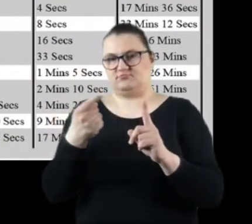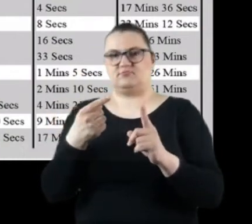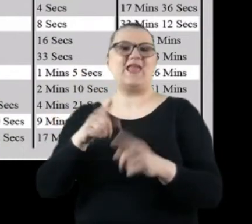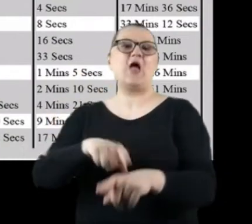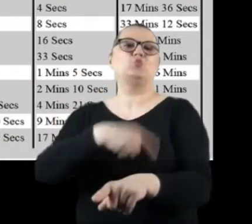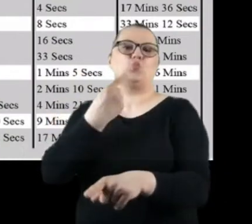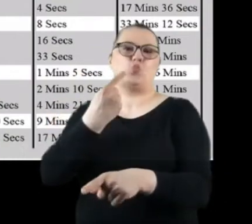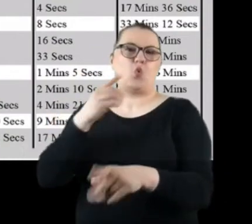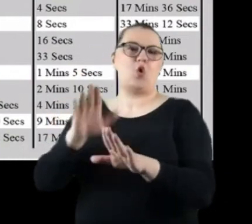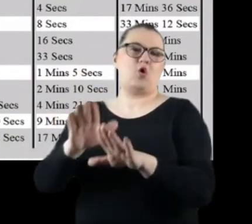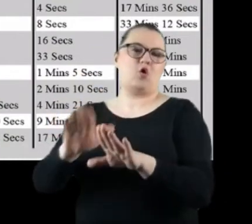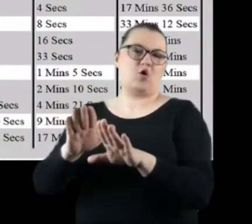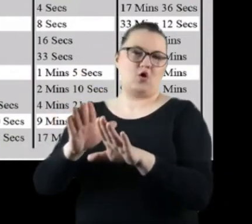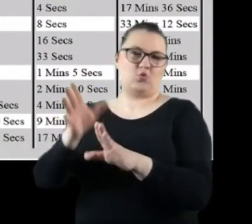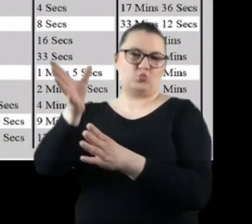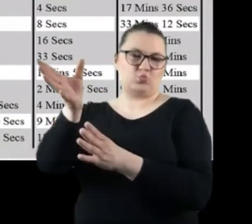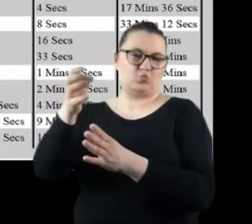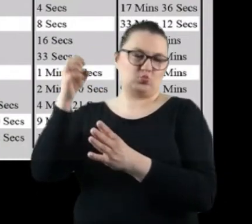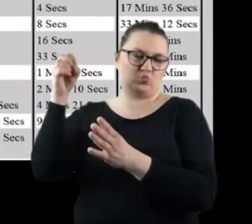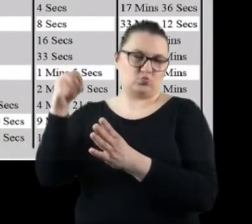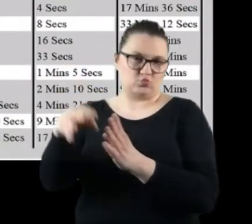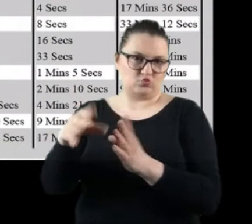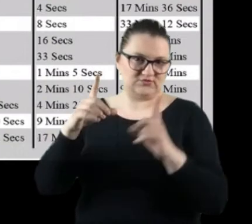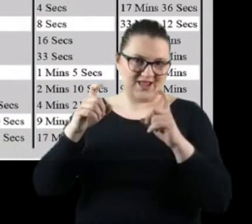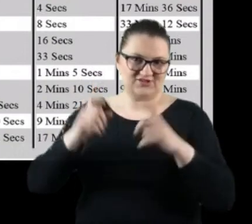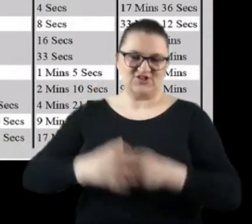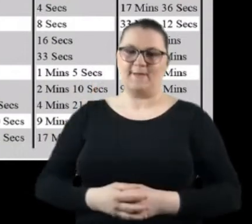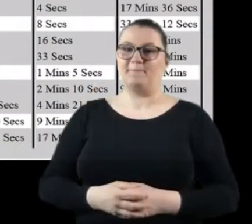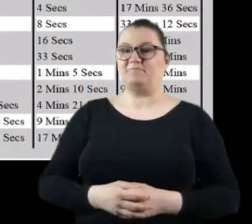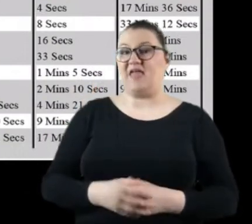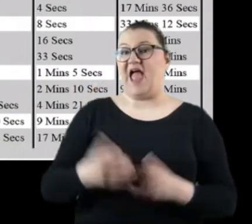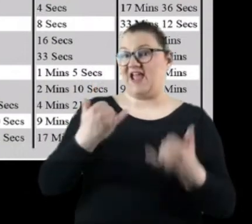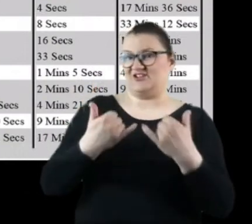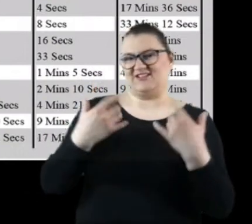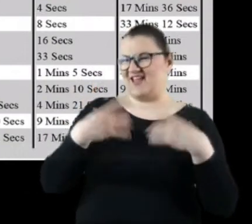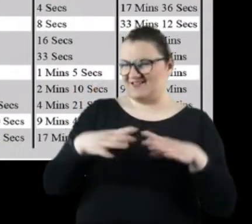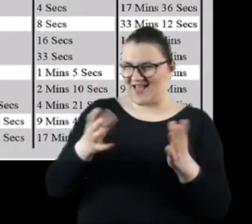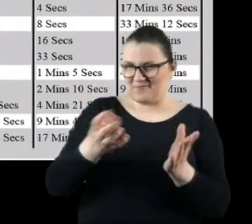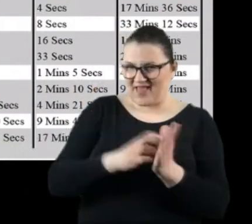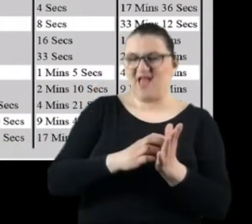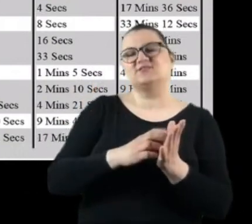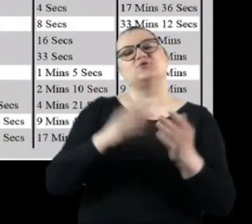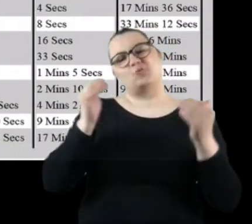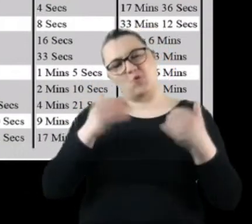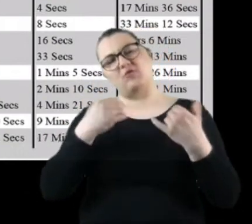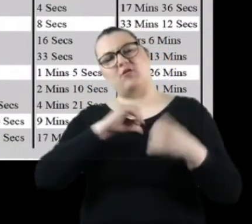dane zdjęcie. Ale jeżeli nie chcemy korzystać z takiej aplikacji, bo mamy też takie rozwiązania,